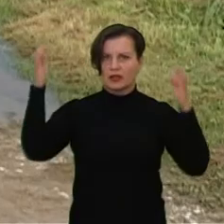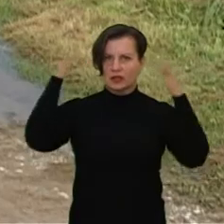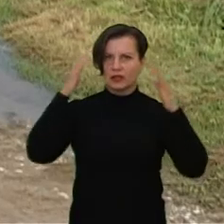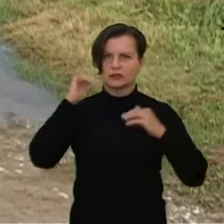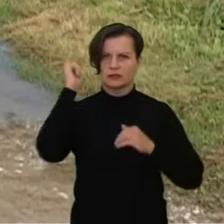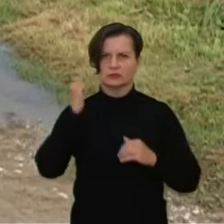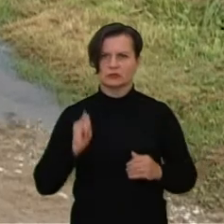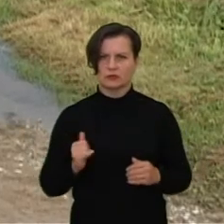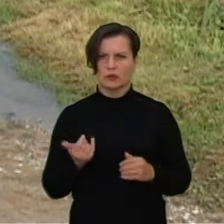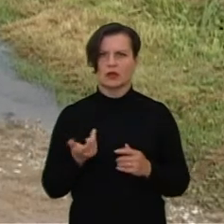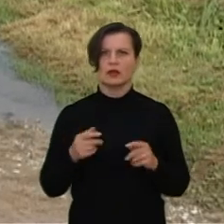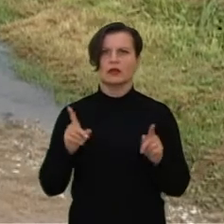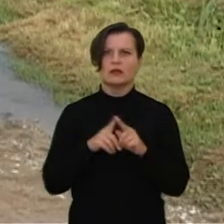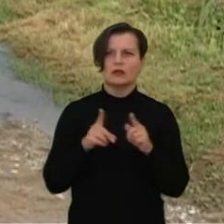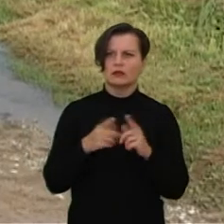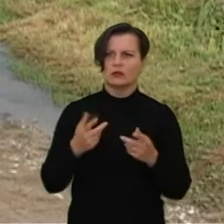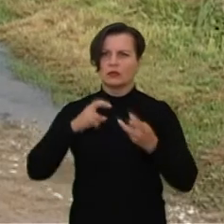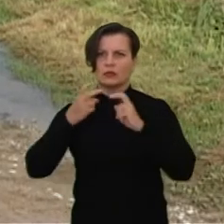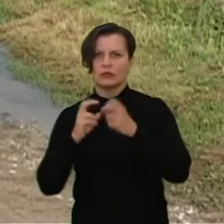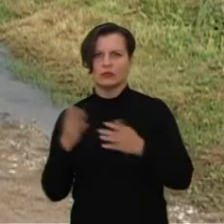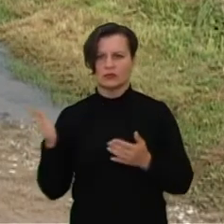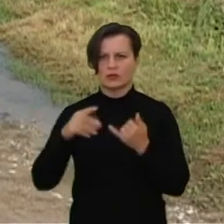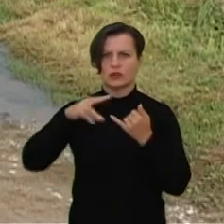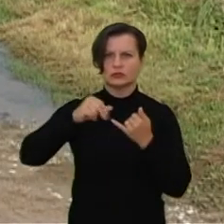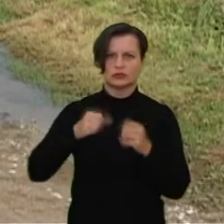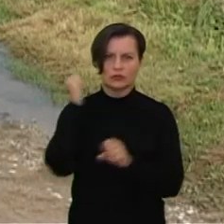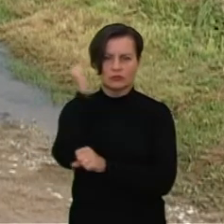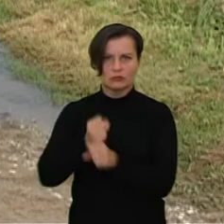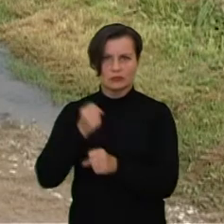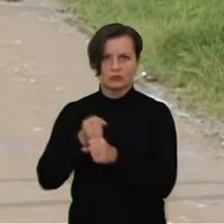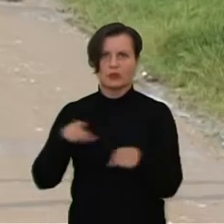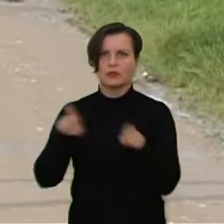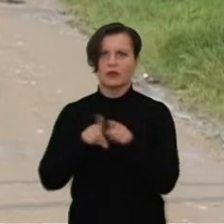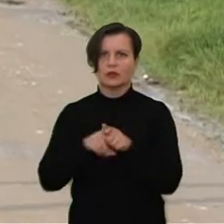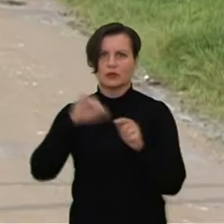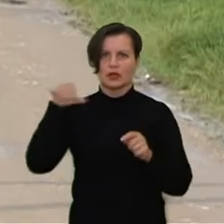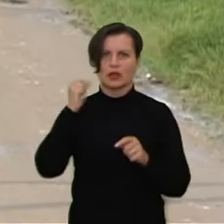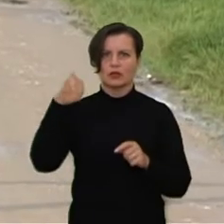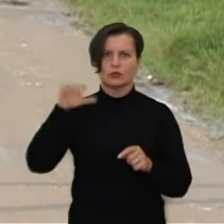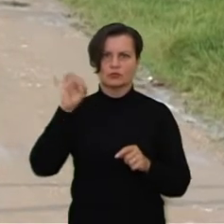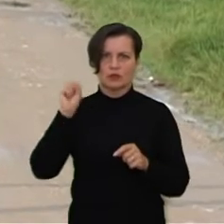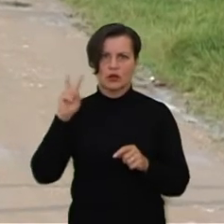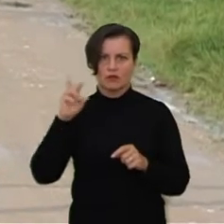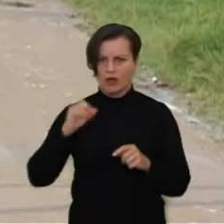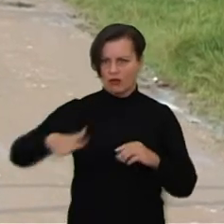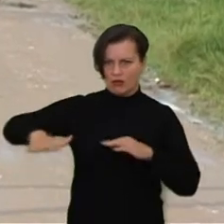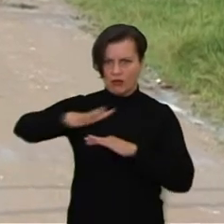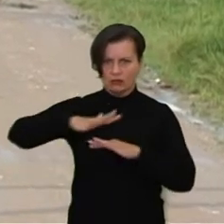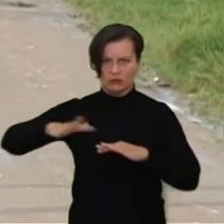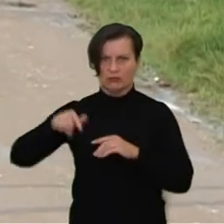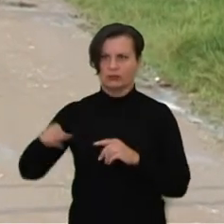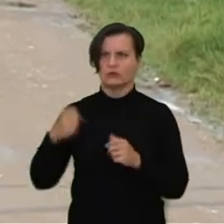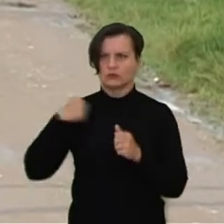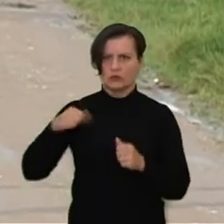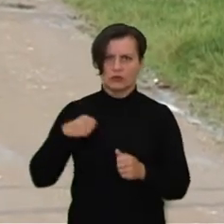Lietingas rūduo tikras iššūkis ne tik žemdirbiams, bet ir prie mėstėje gyvenantiems ją nušavos kvartalo žmonėms. Madėl kausaus lietaus,